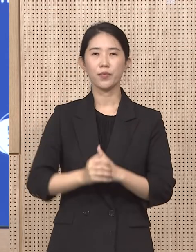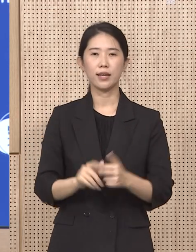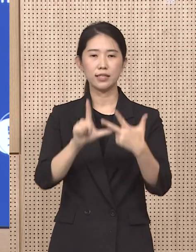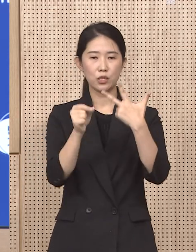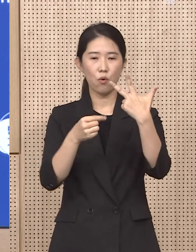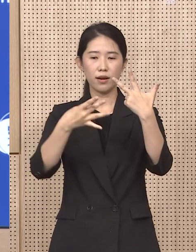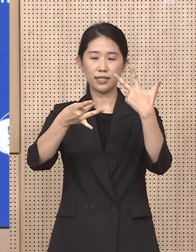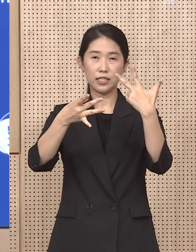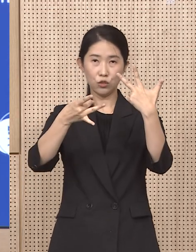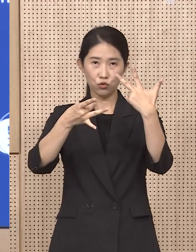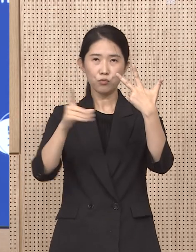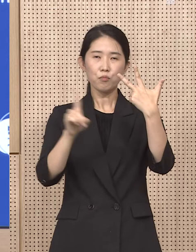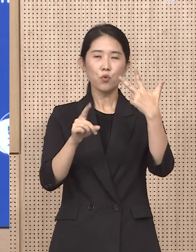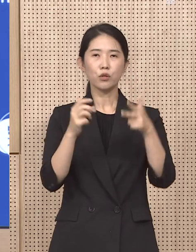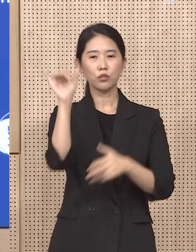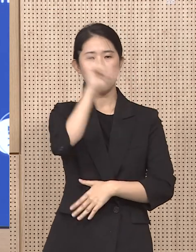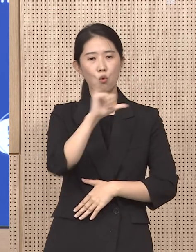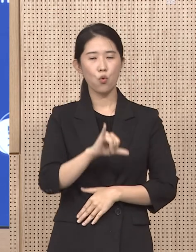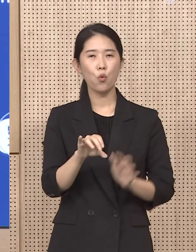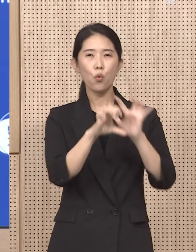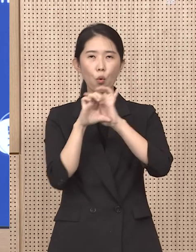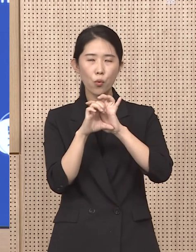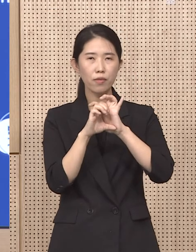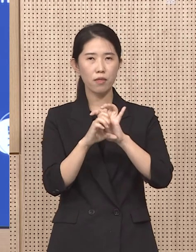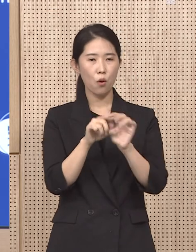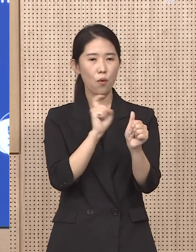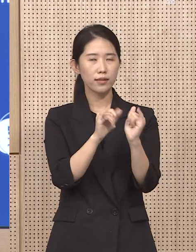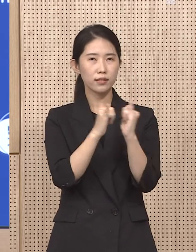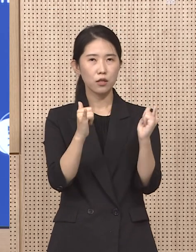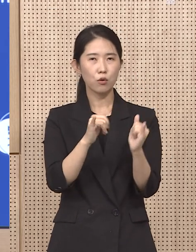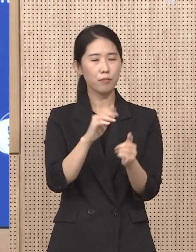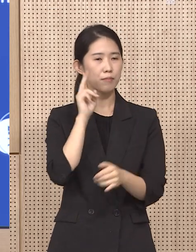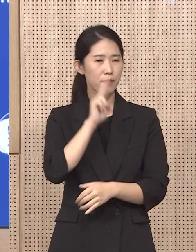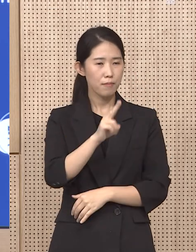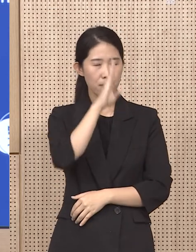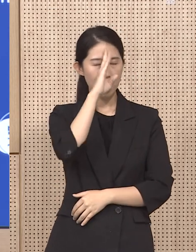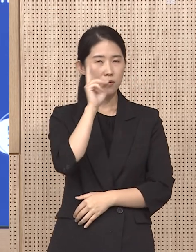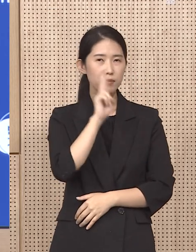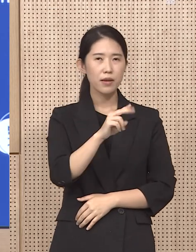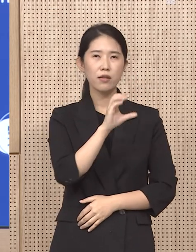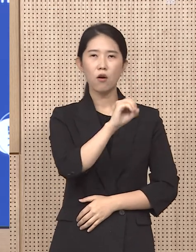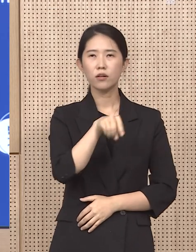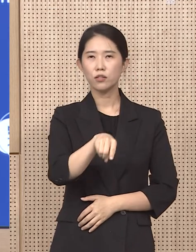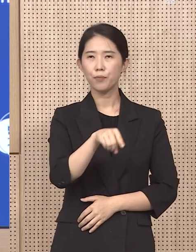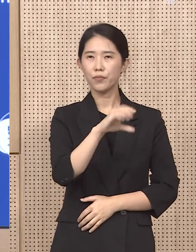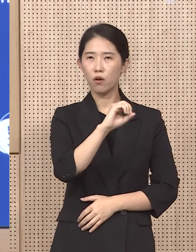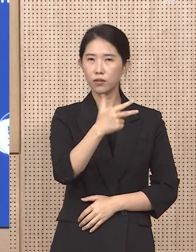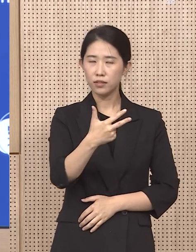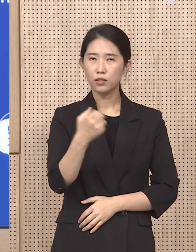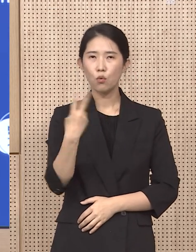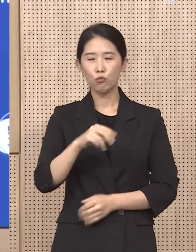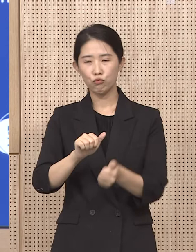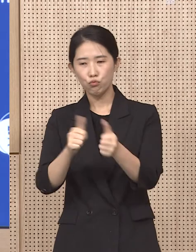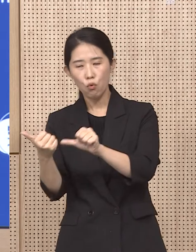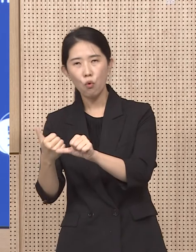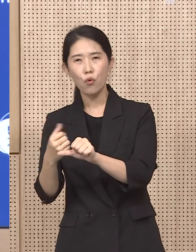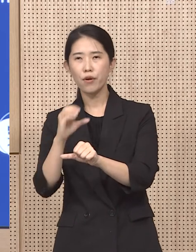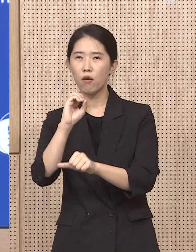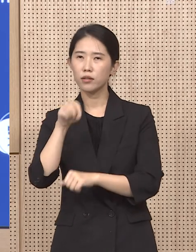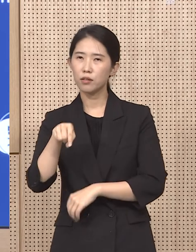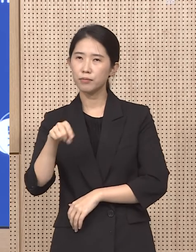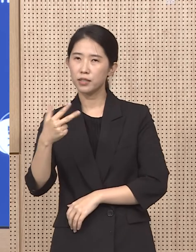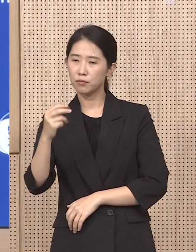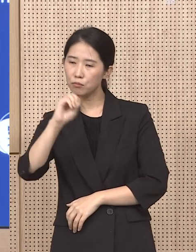2주차 전국 코로나19 확진자 중증화율은 0.07% 치명률은 0.03%로 이번 코로나19 재유행의